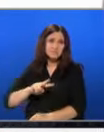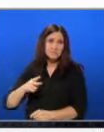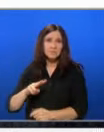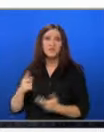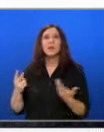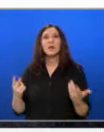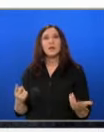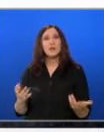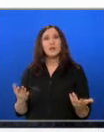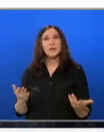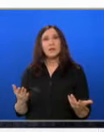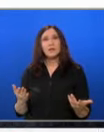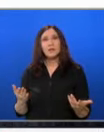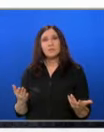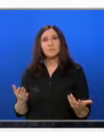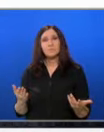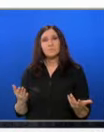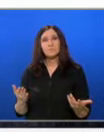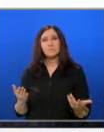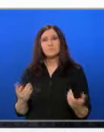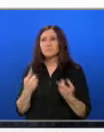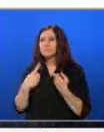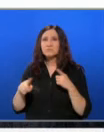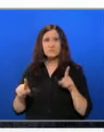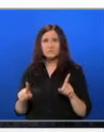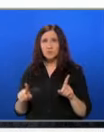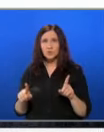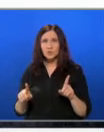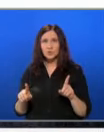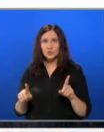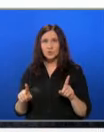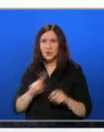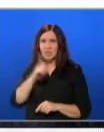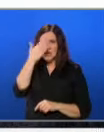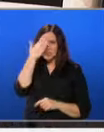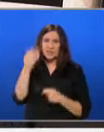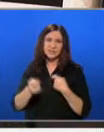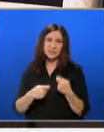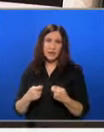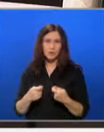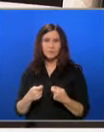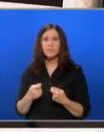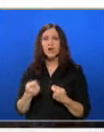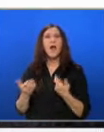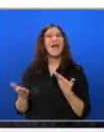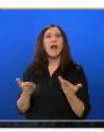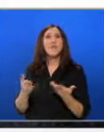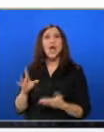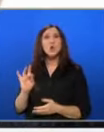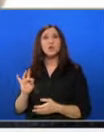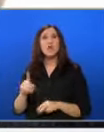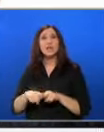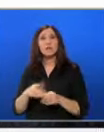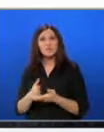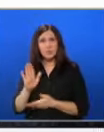някакви други нечесни изделки. Къде е Рожа Игнатова